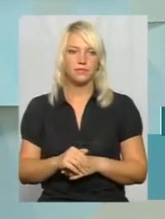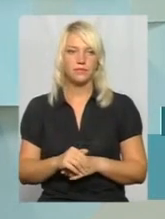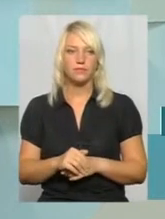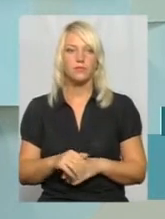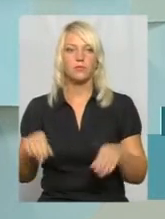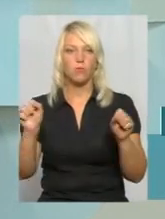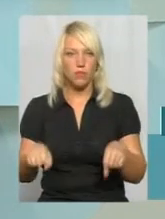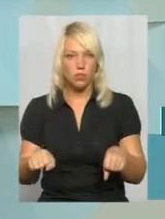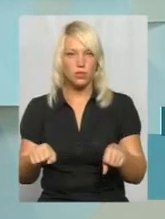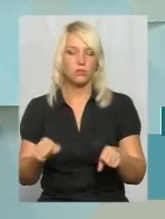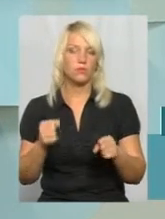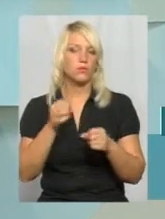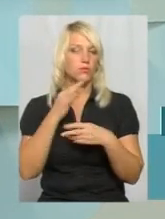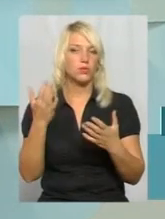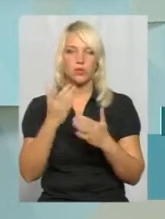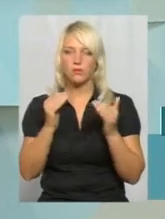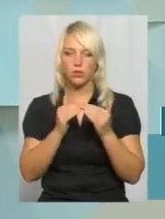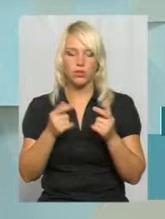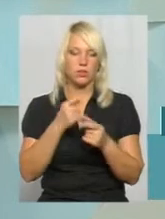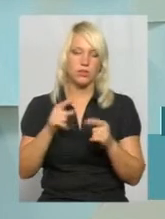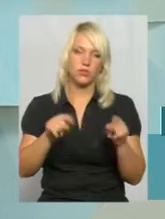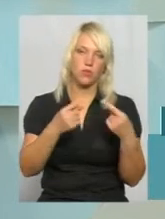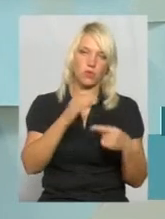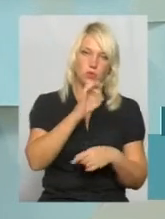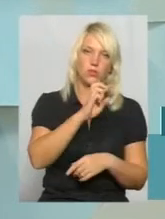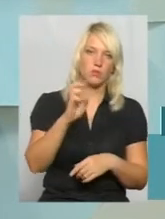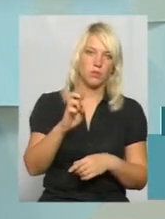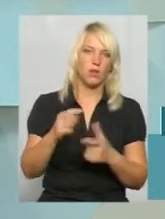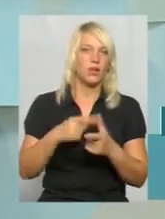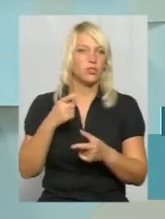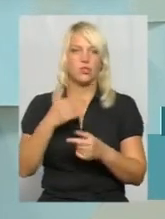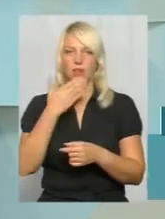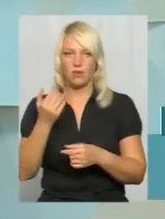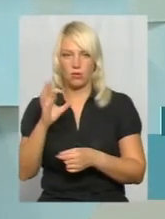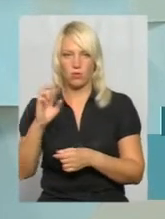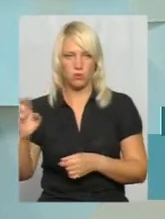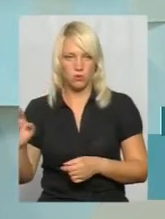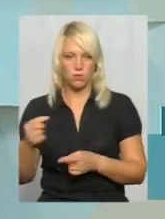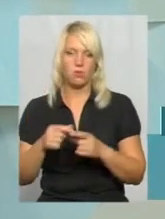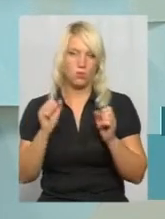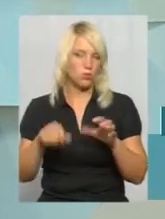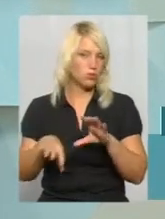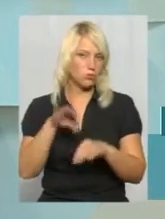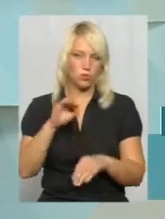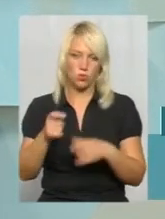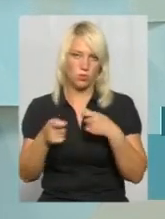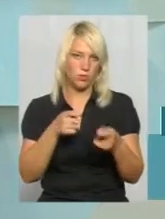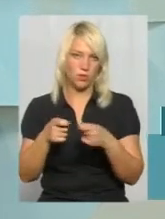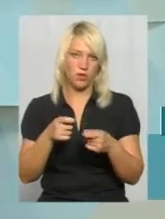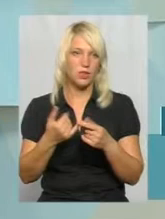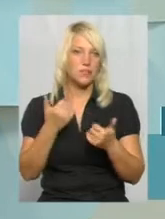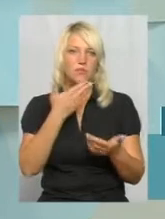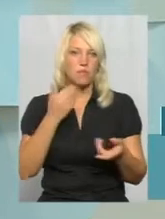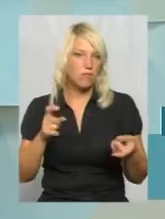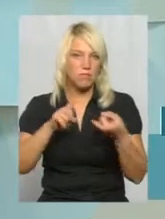він може, будь-який будинок, чи створений ОСББ, чи не створений, він також може вибирати собі управляючу компанію. Прив'язки до конкретної ЖЕКу зараз